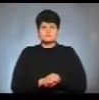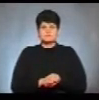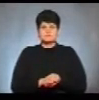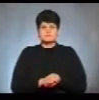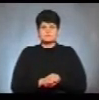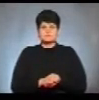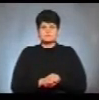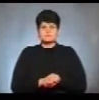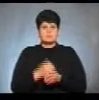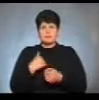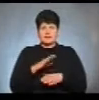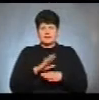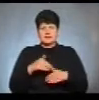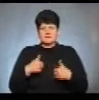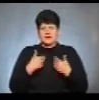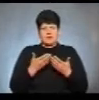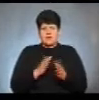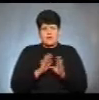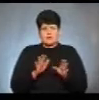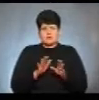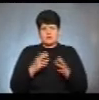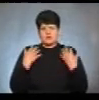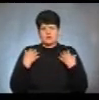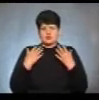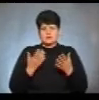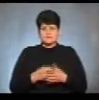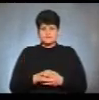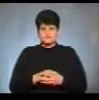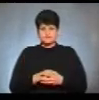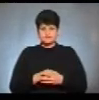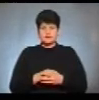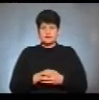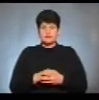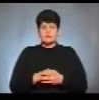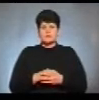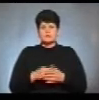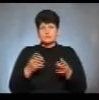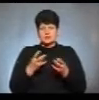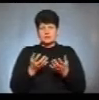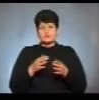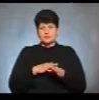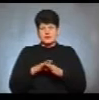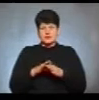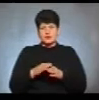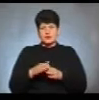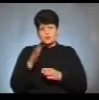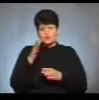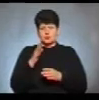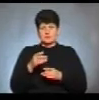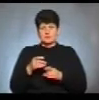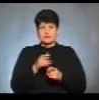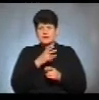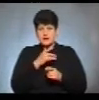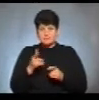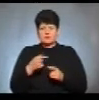Вони не зробилися, але в нас найчасті. Необхідні дотримання розумних сроків. І вже в котре в нас зривається судове